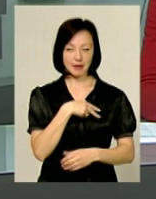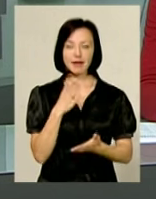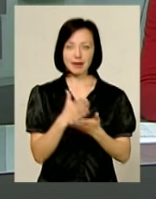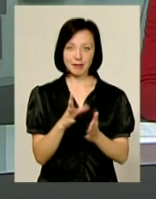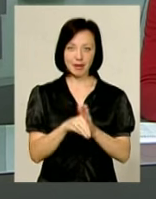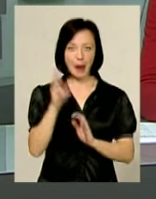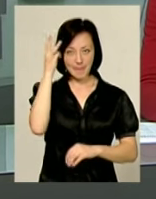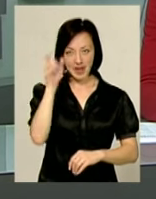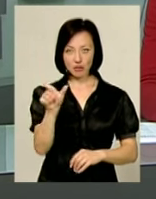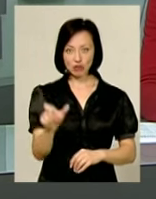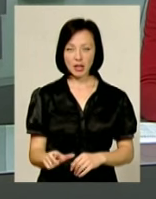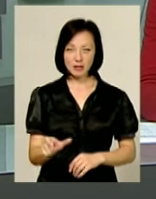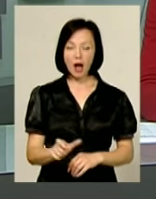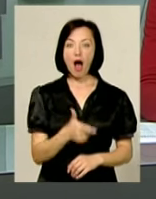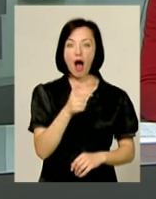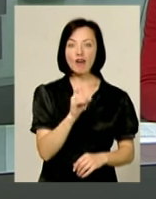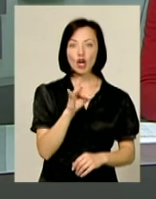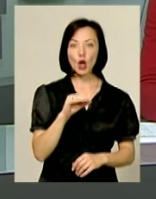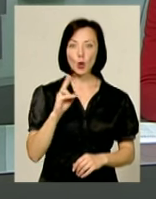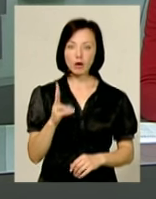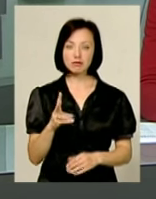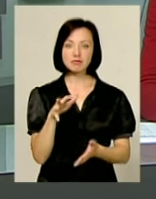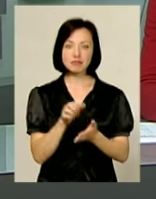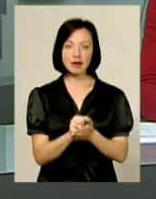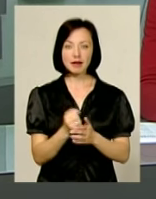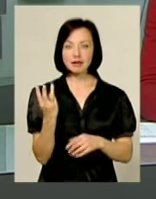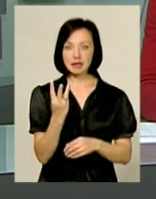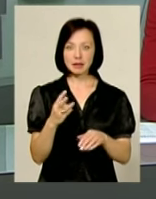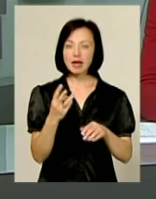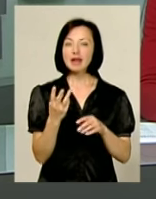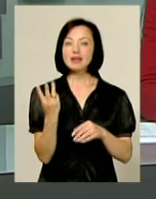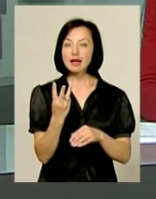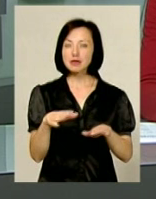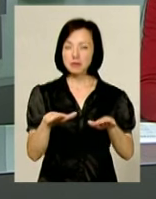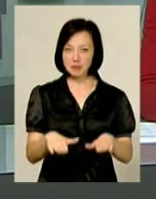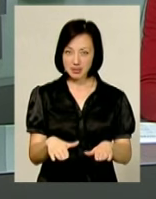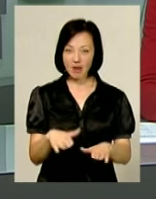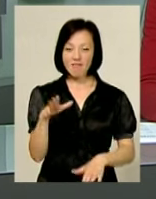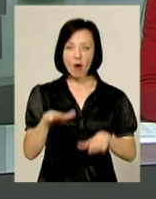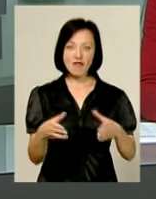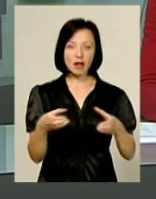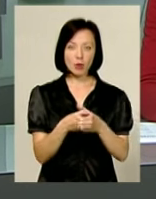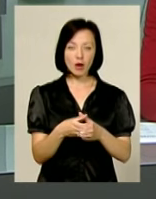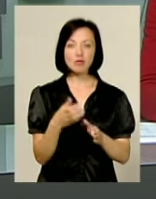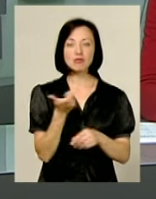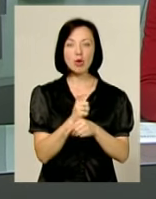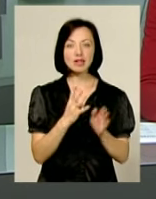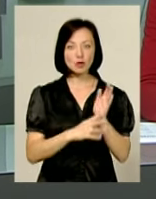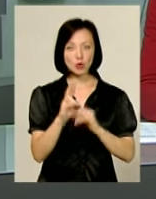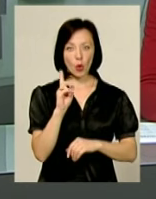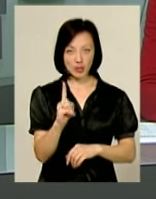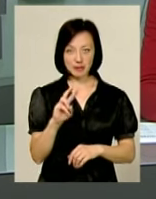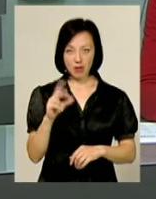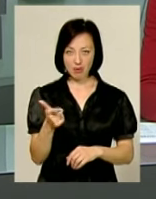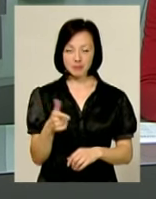є і хмельничанин. В'ячеслав Гаврилюк виборовав бронзу у ваговій категорії понад 91 кілограм. За нагороду найвищого